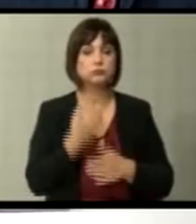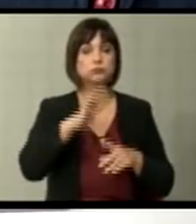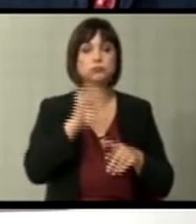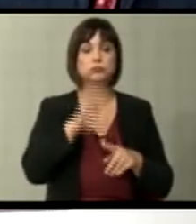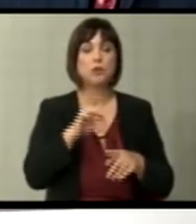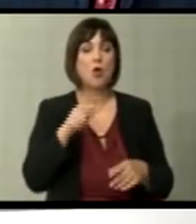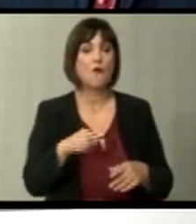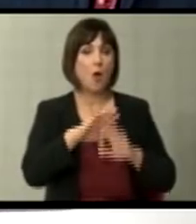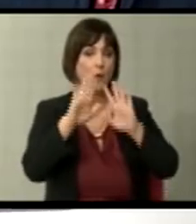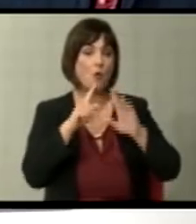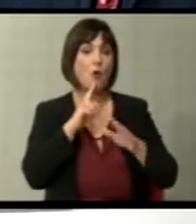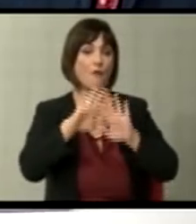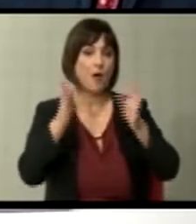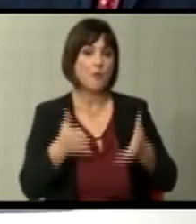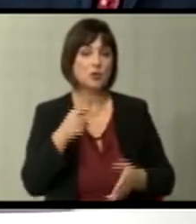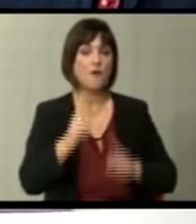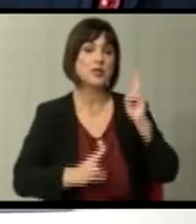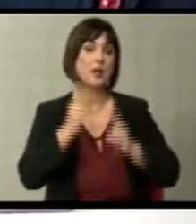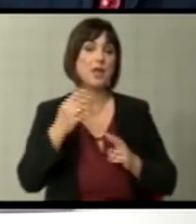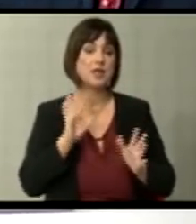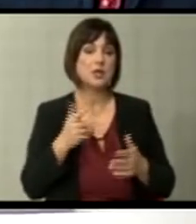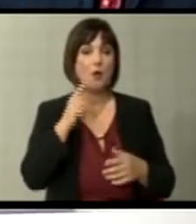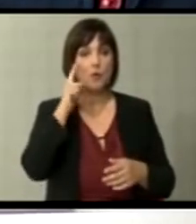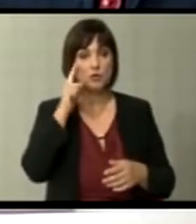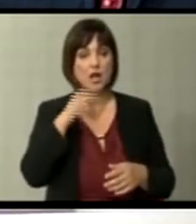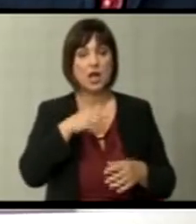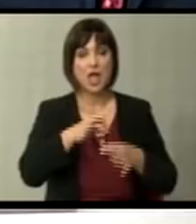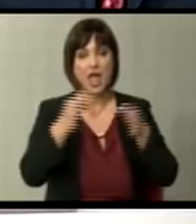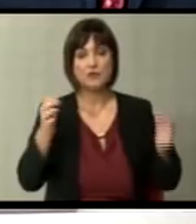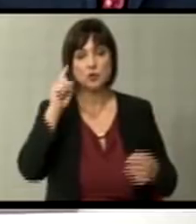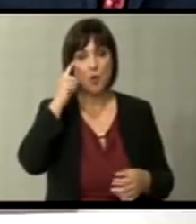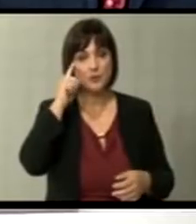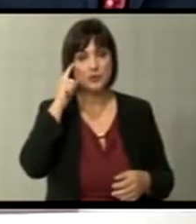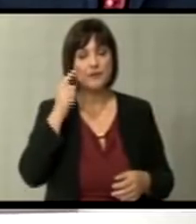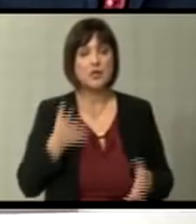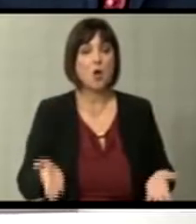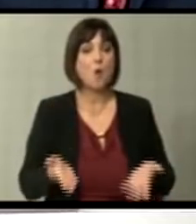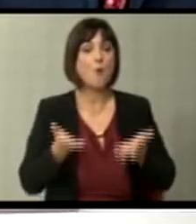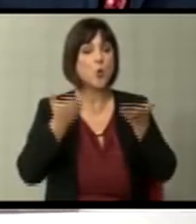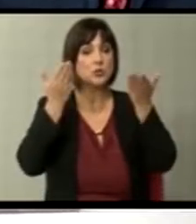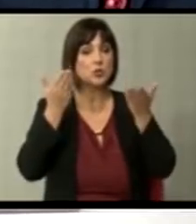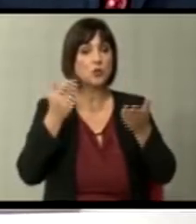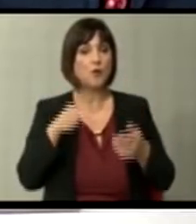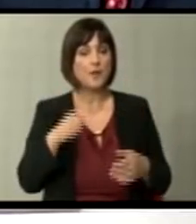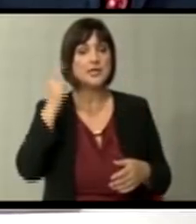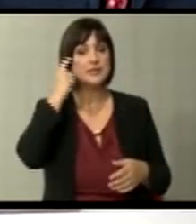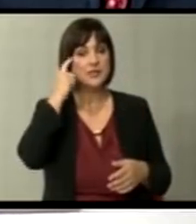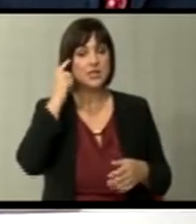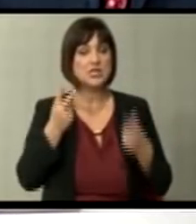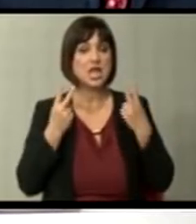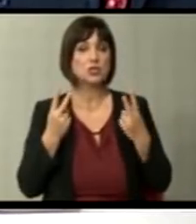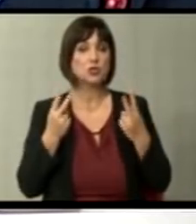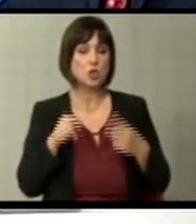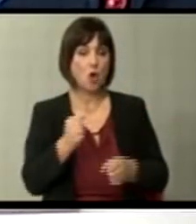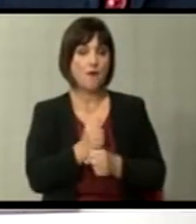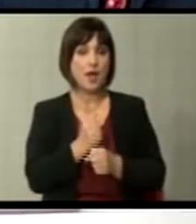Тој е моделније новија дебат и може само да го профилираме јавното мисленје, да го подигнуваме свеста за значењето